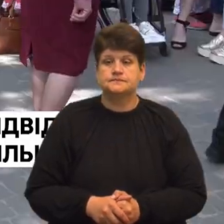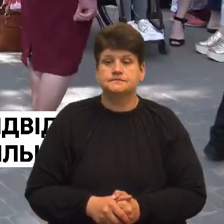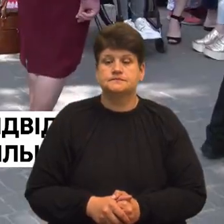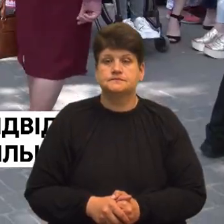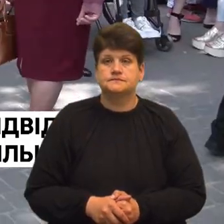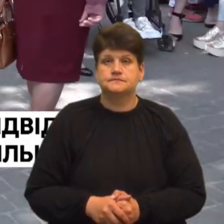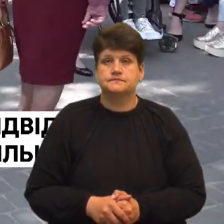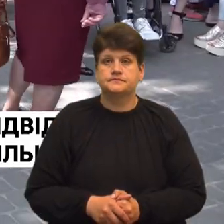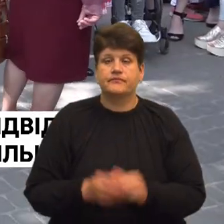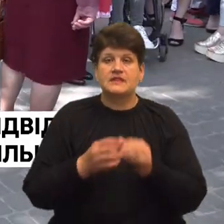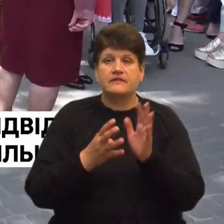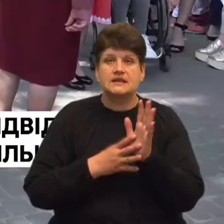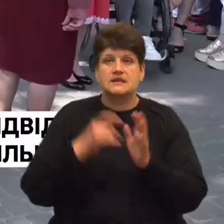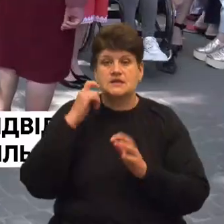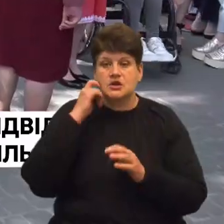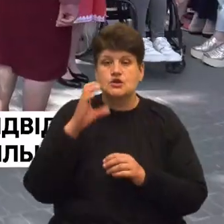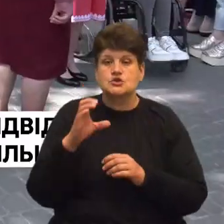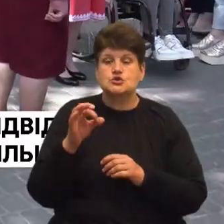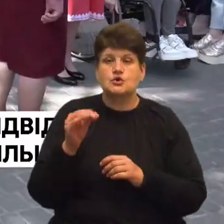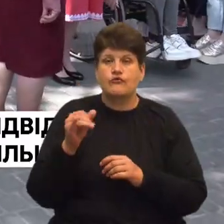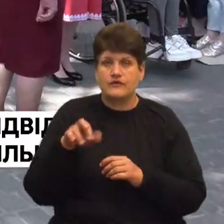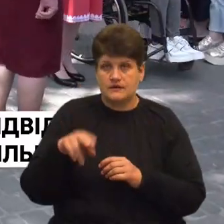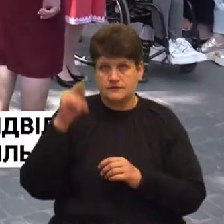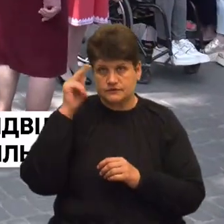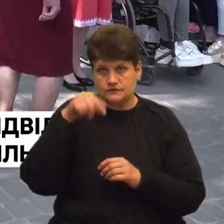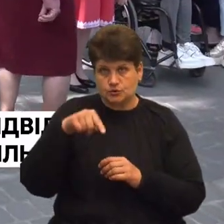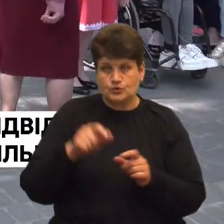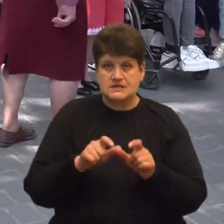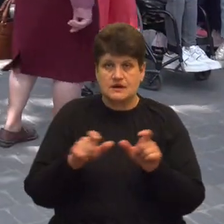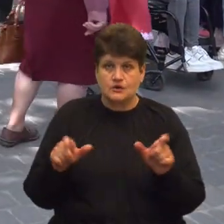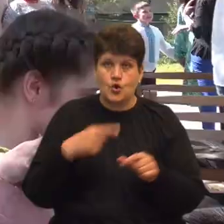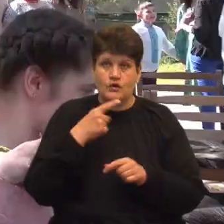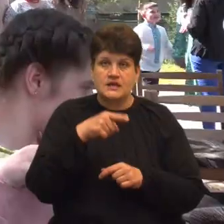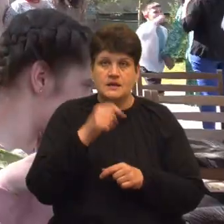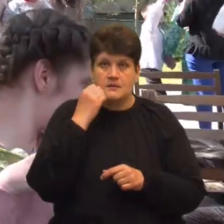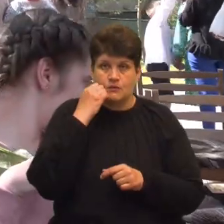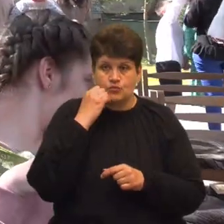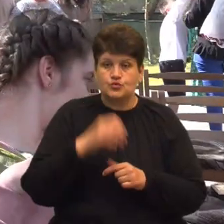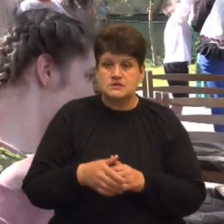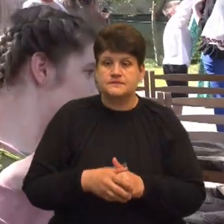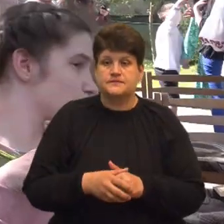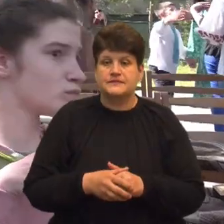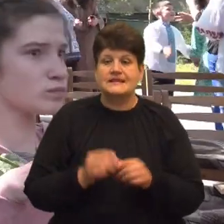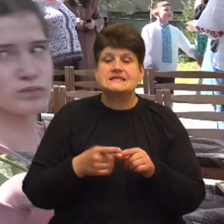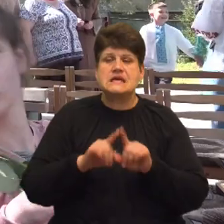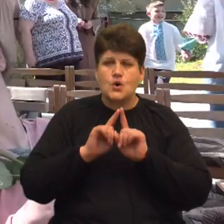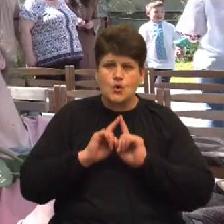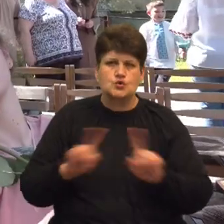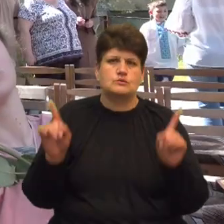19-річна Софія – учениця цього закладу, розповідає її бабуся Галина Ковальчук. Це особлива школа.